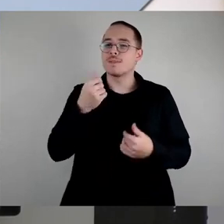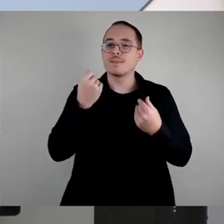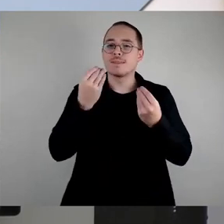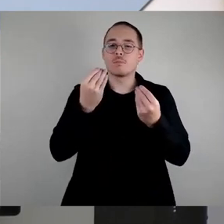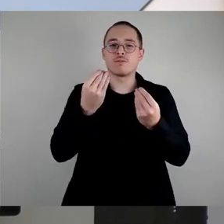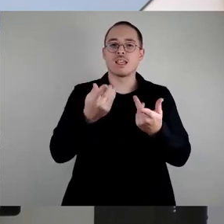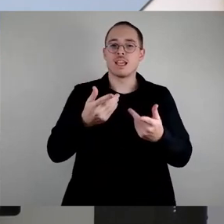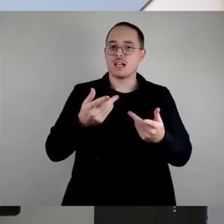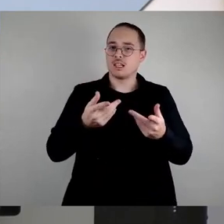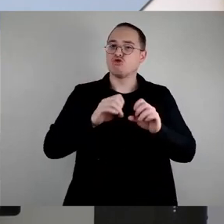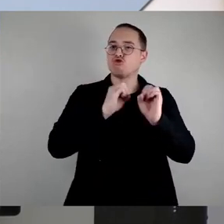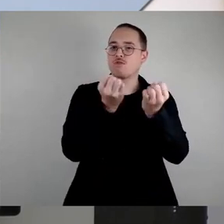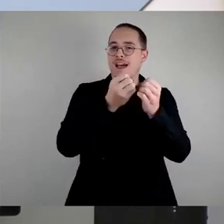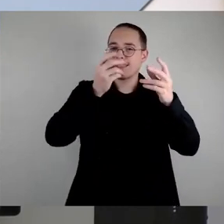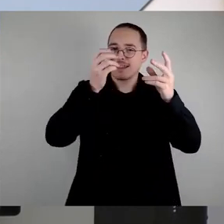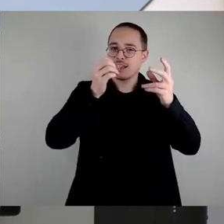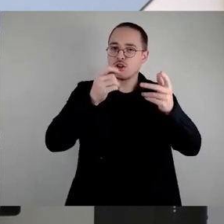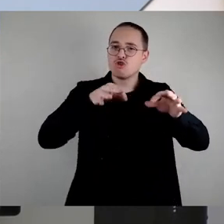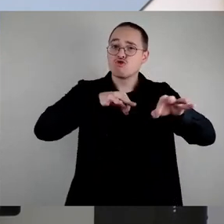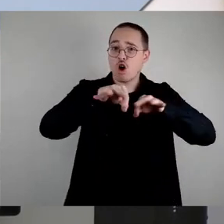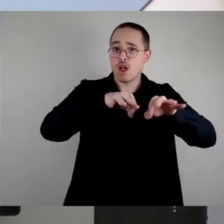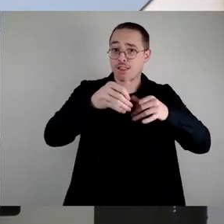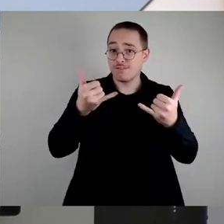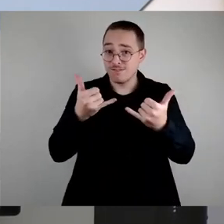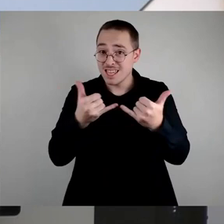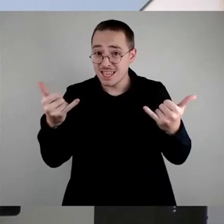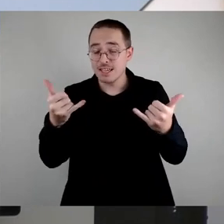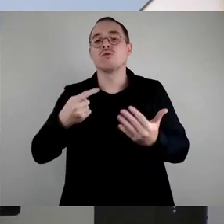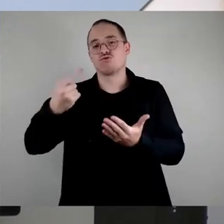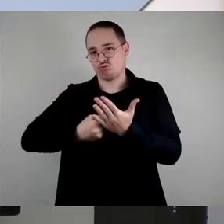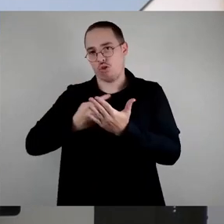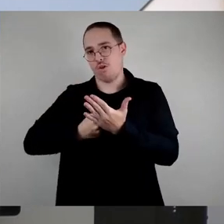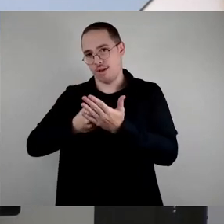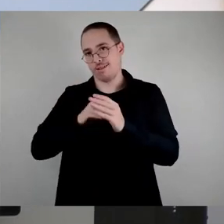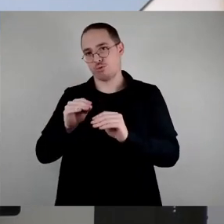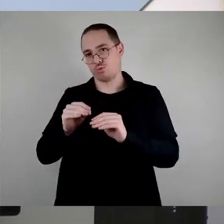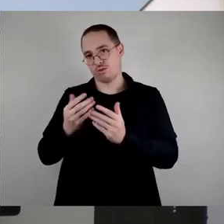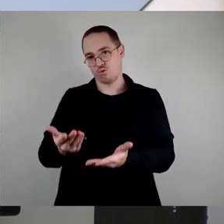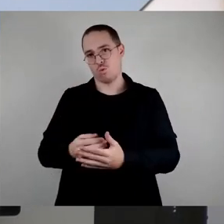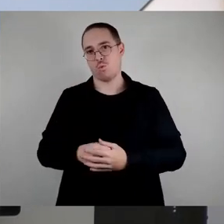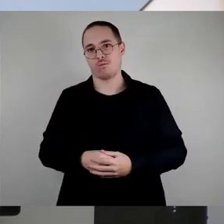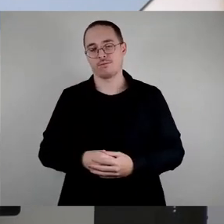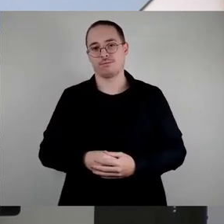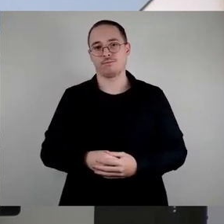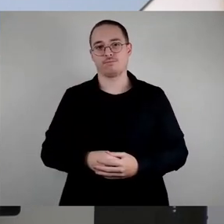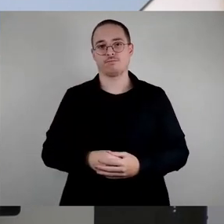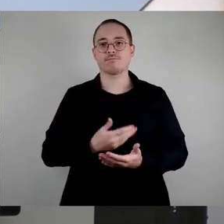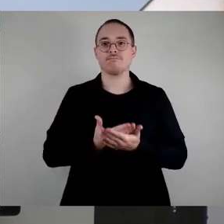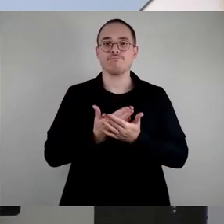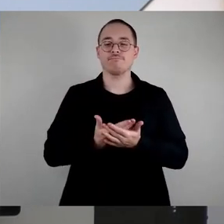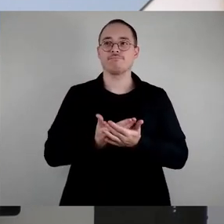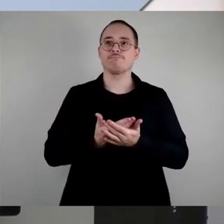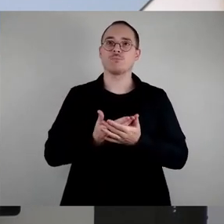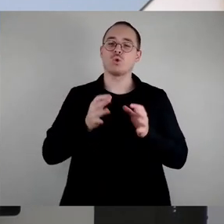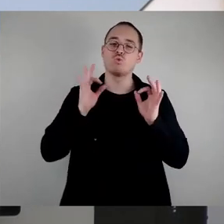mal passieren. Natürlich wäre es gut, eben Einverständnis oder in der Expertise sozusagen der